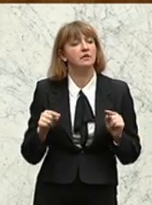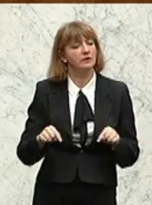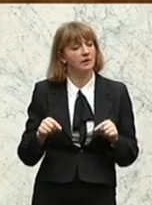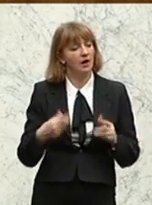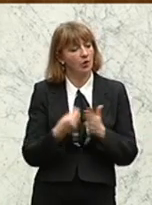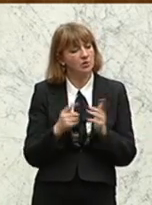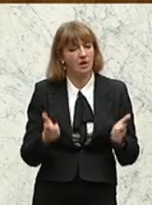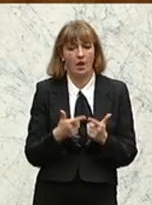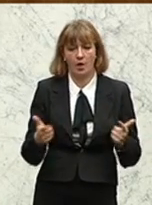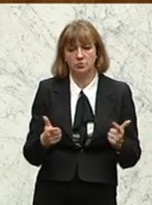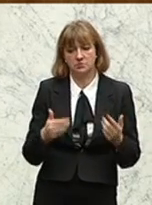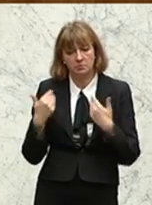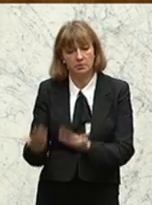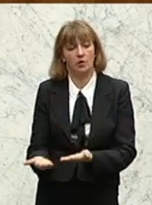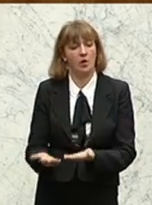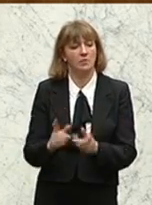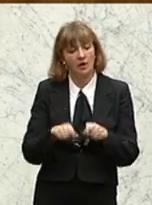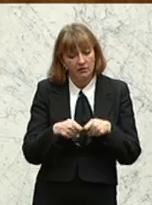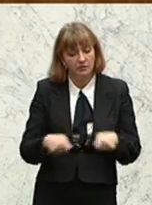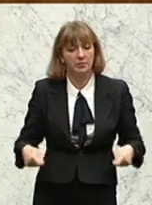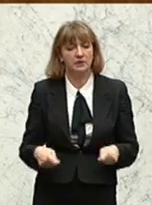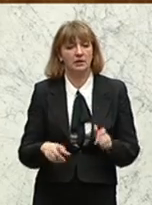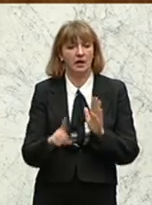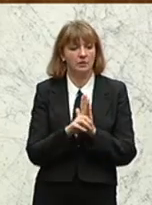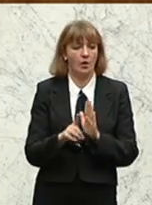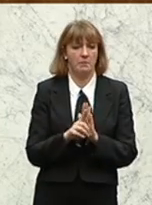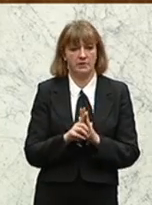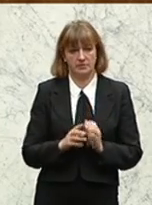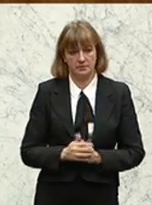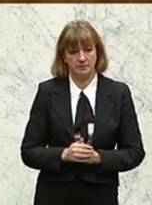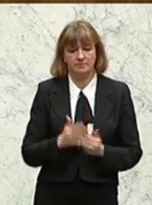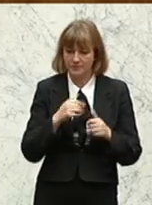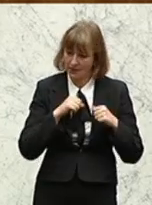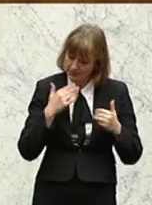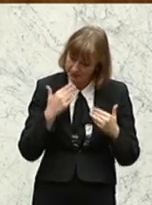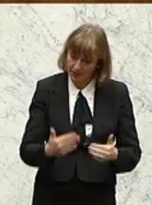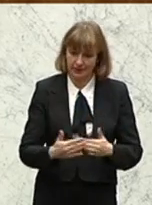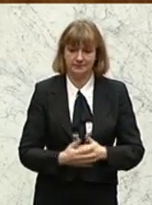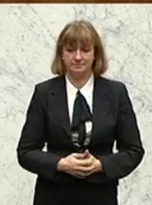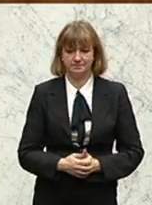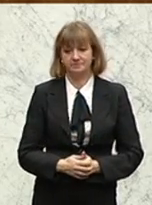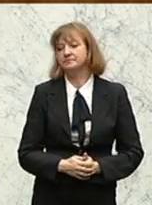hier einen kostenlosen Zugang zu den verbindlichen Normen herzustellen. Herzlichen Dank. Dank.